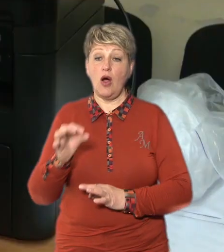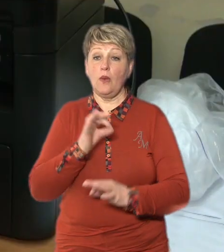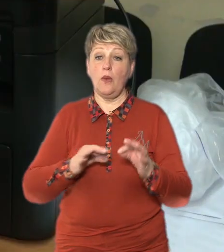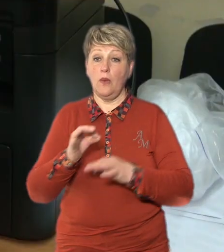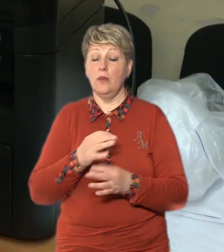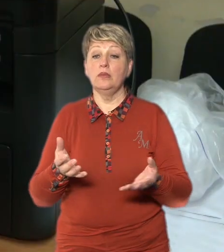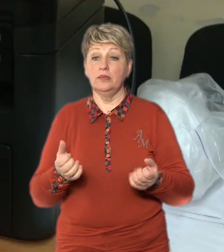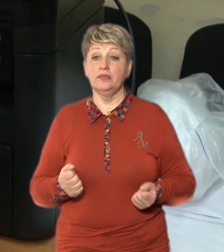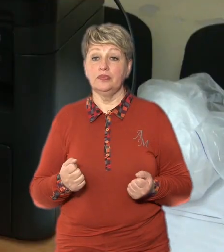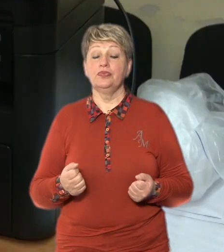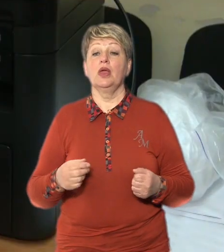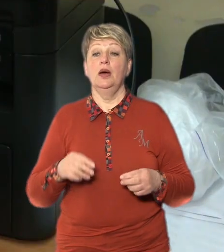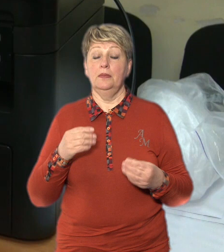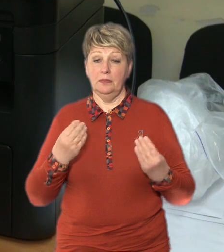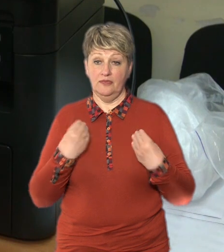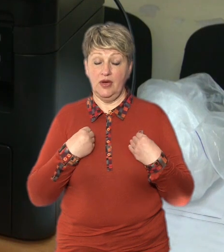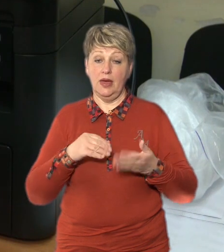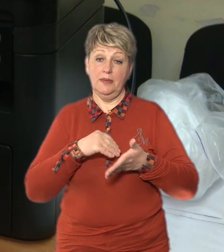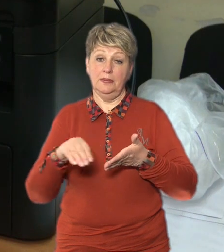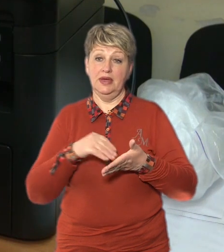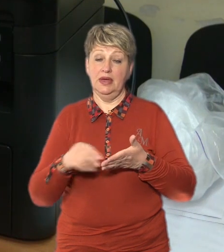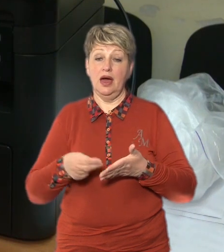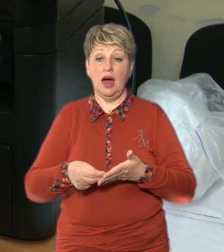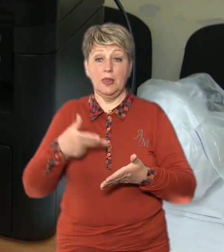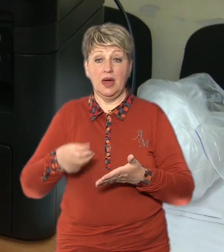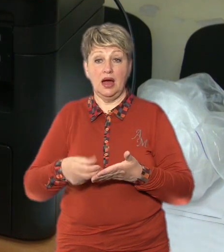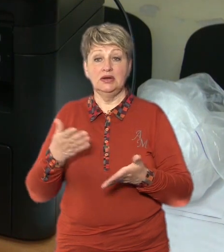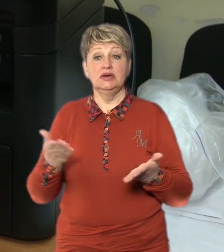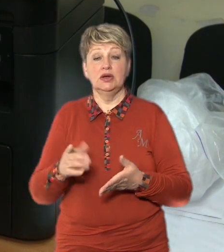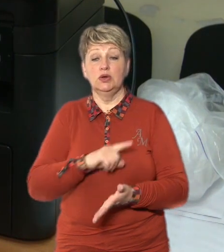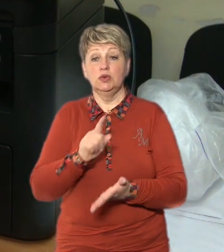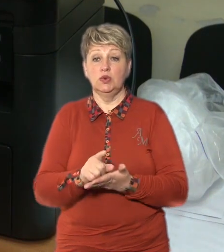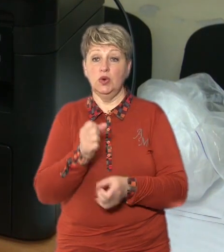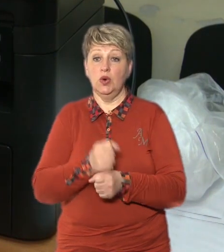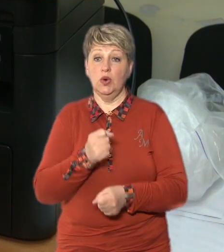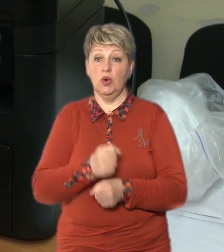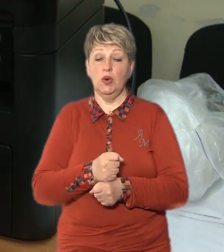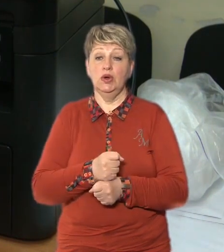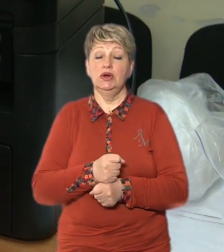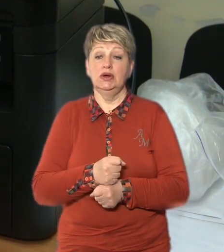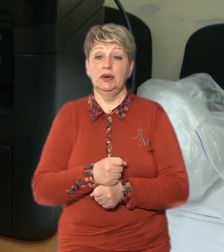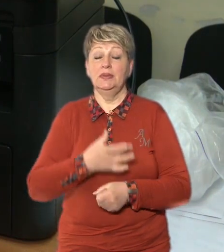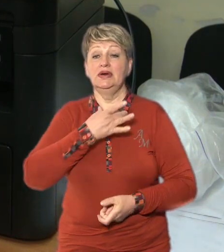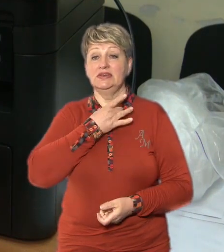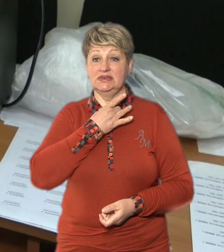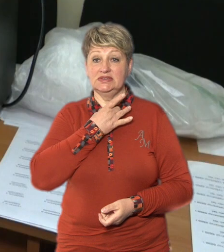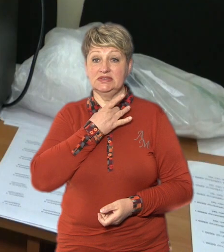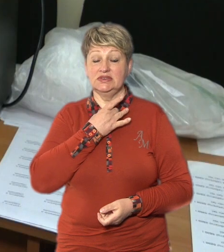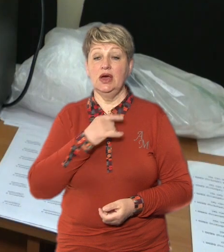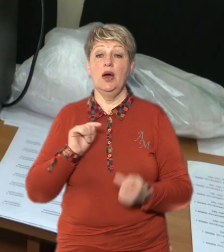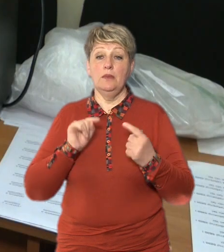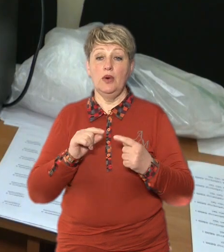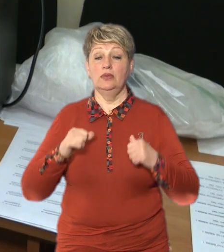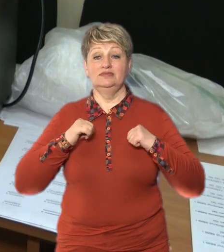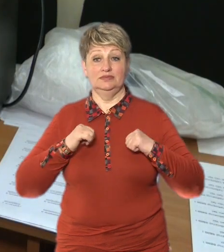виписали лікарство від тиску виписали аналізи які повинні зробити по воду щедовідні залози антидепресанти тому